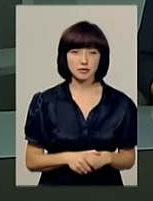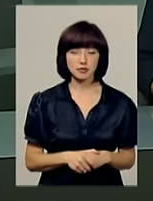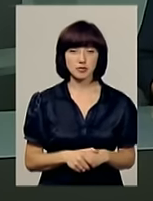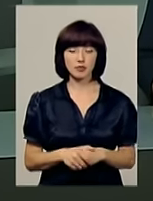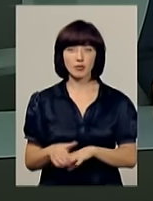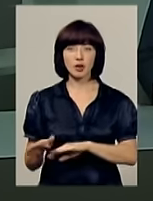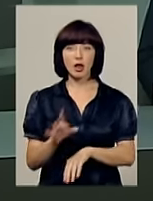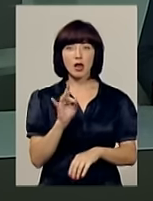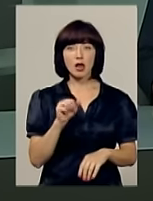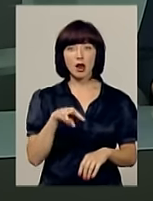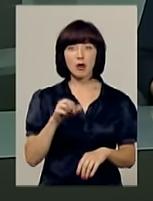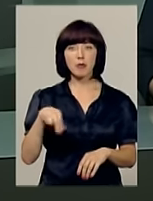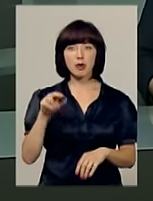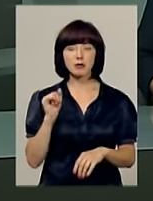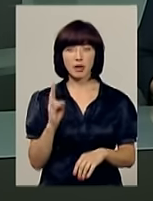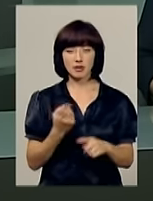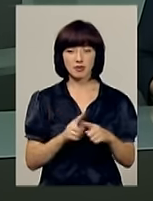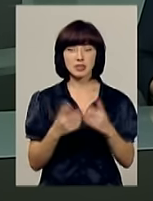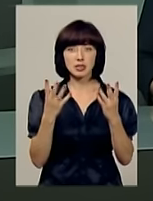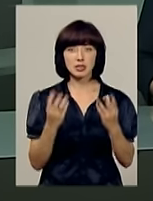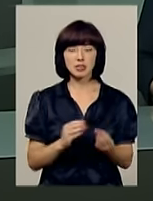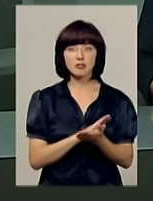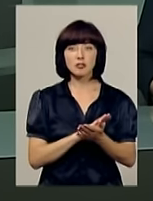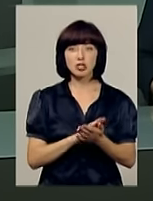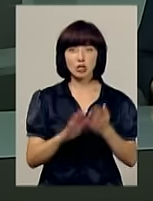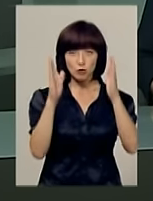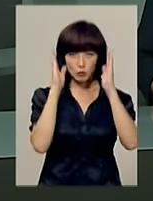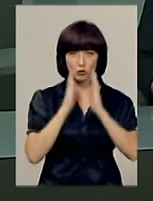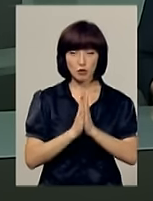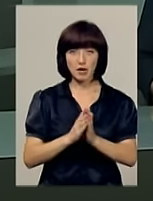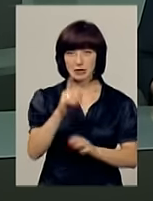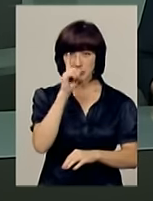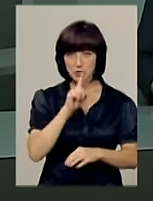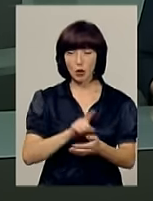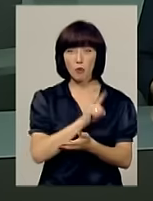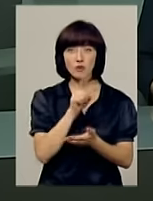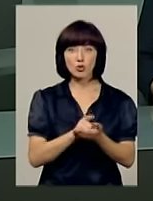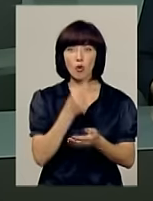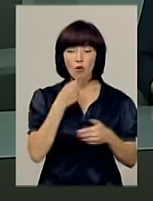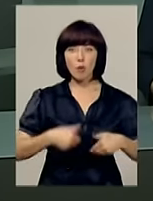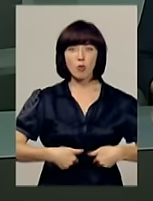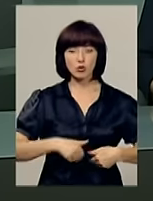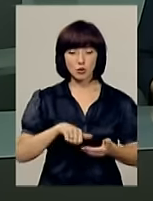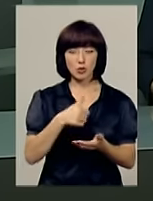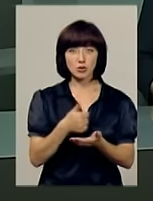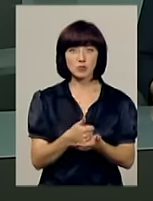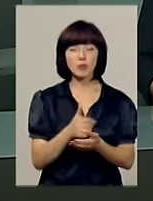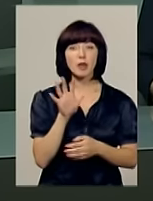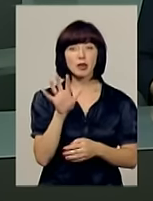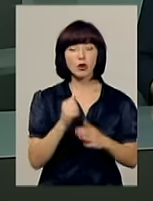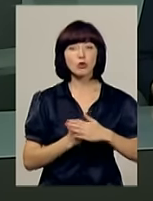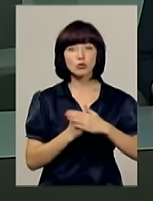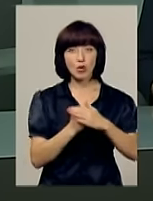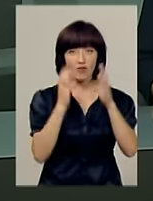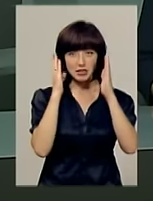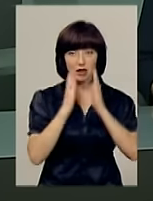Рамадан, що триває у ці дні, священний мусульманський місяць обов'язкового посту – одна з п'яти основ ісламської релігії.